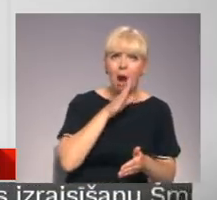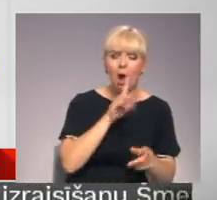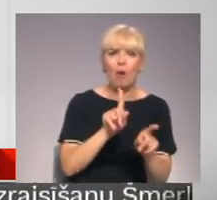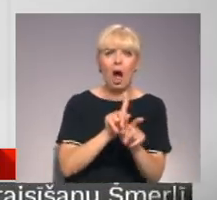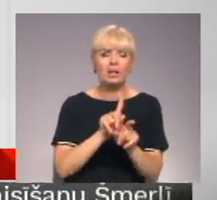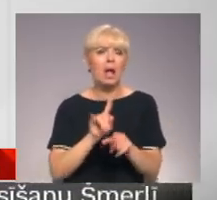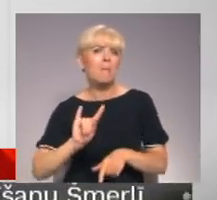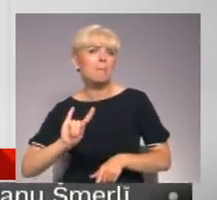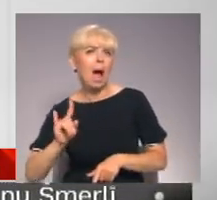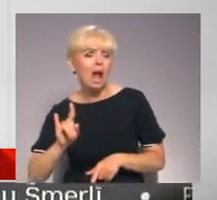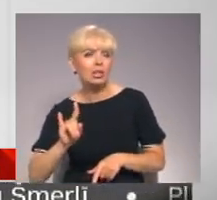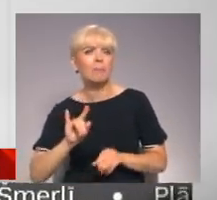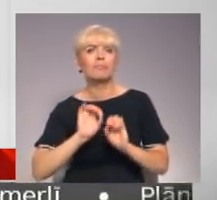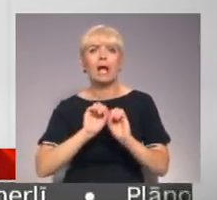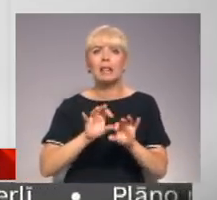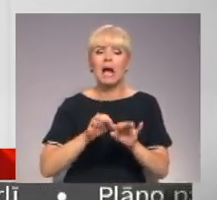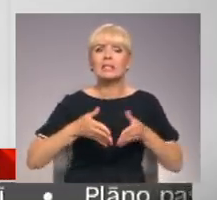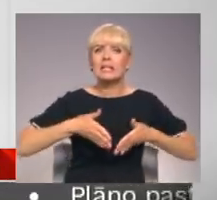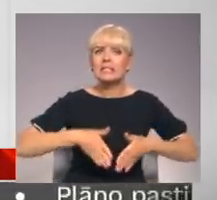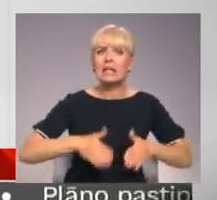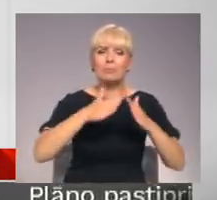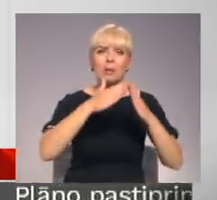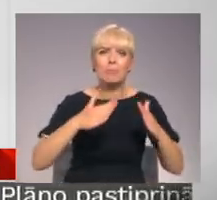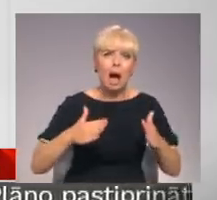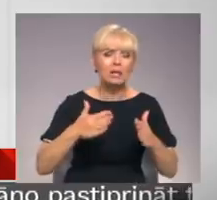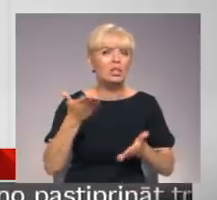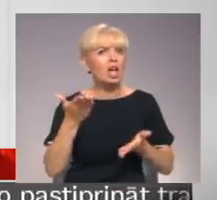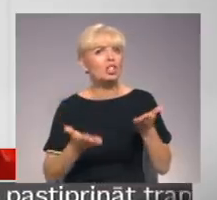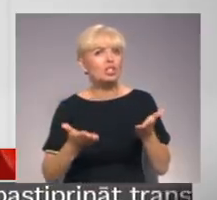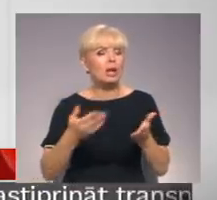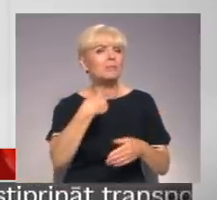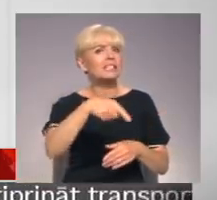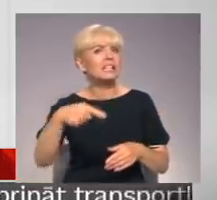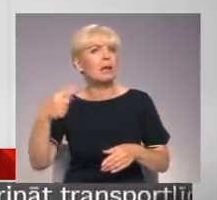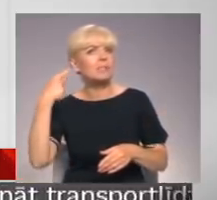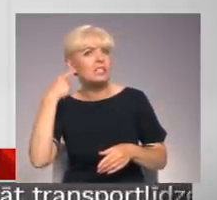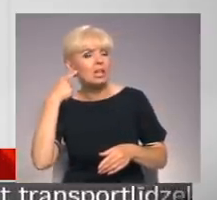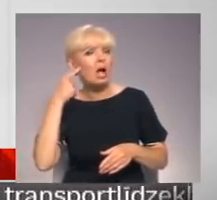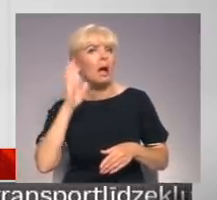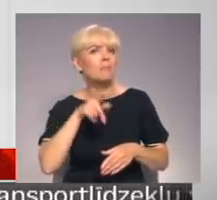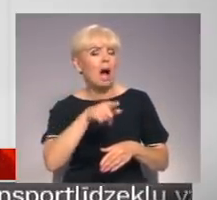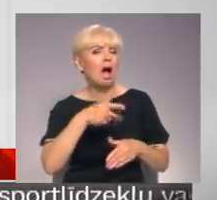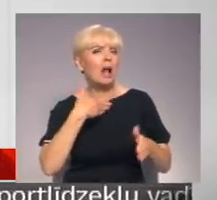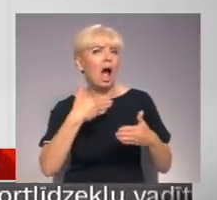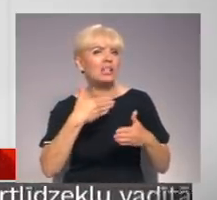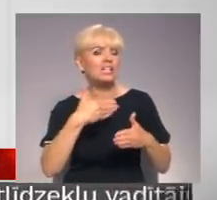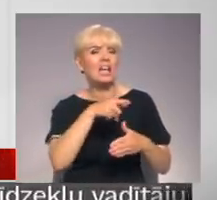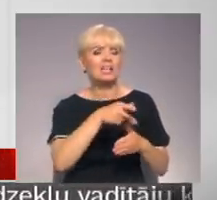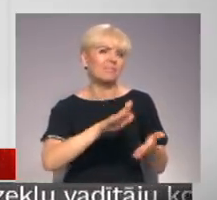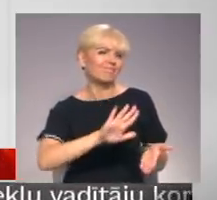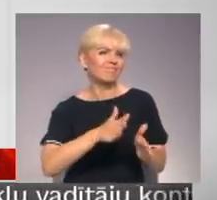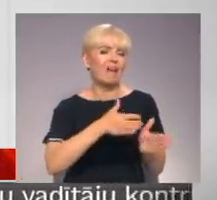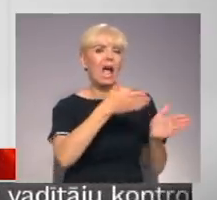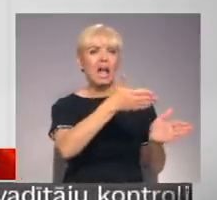atbildēm lasāms arī viedoklis, ka par dzemdībām mājās liek izšķirties no citiem dzirdētais parā tieksmi stacionārā. Kā raksta Twitter